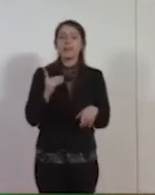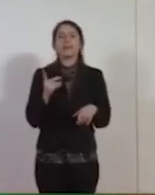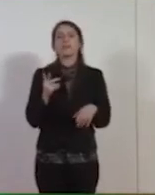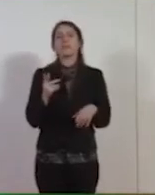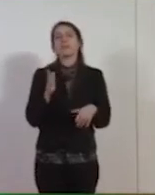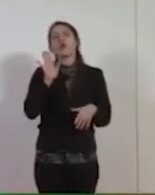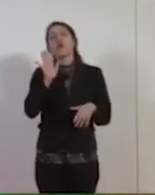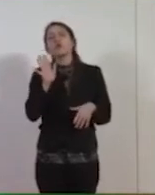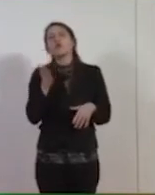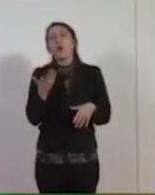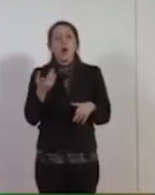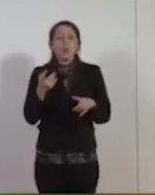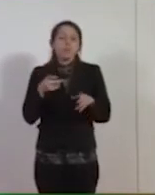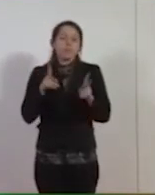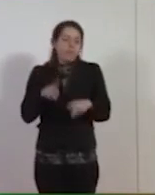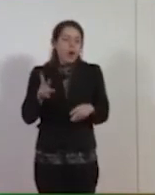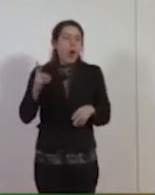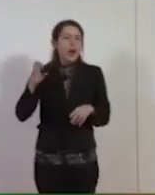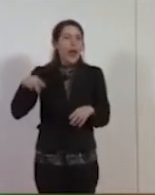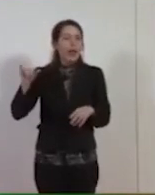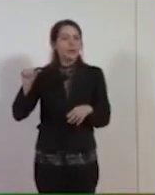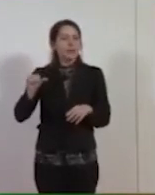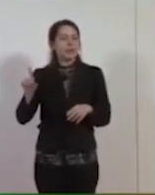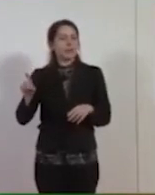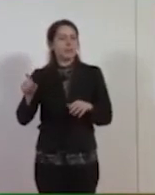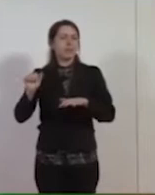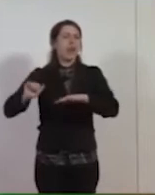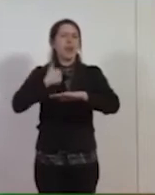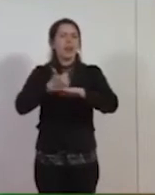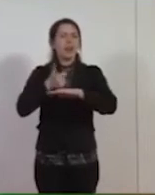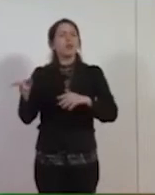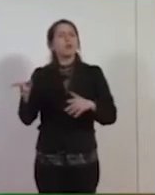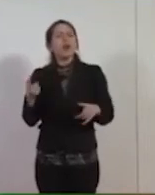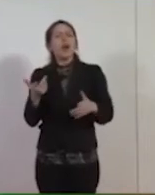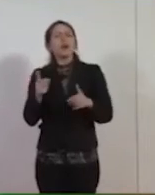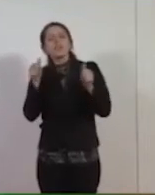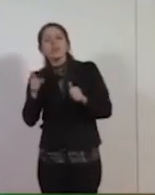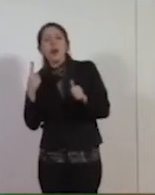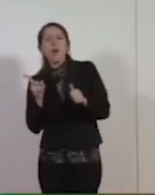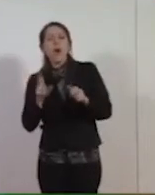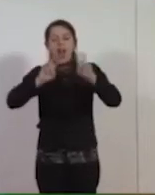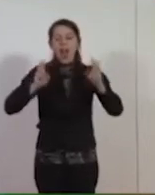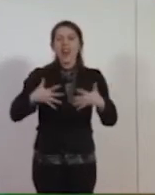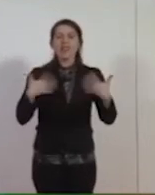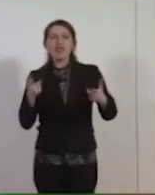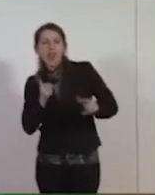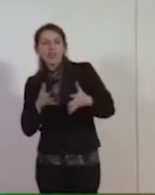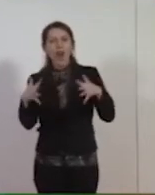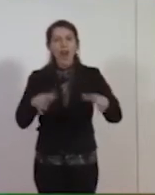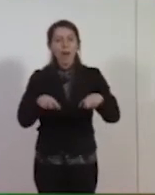anche, posso dire, della leadership di Matteo Renzi, quella di fare una politica con energia e gioia. Da questo momento, da questo